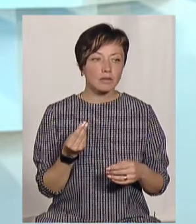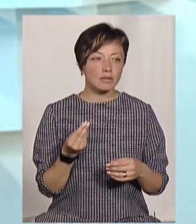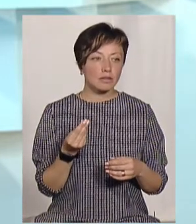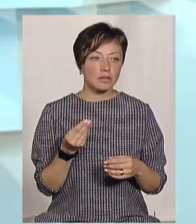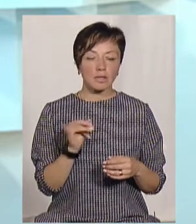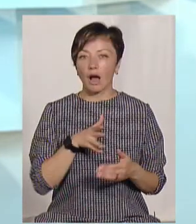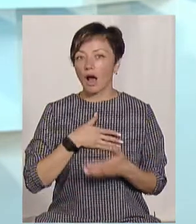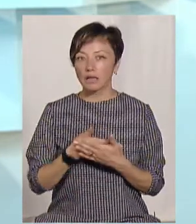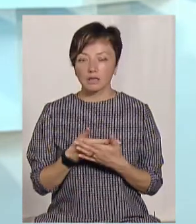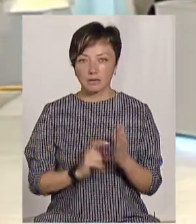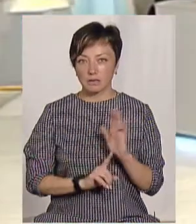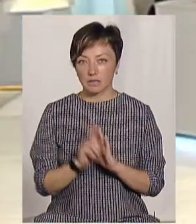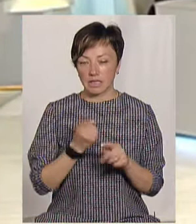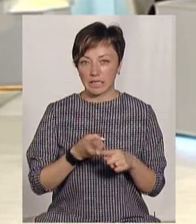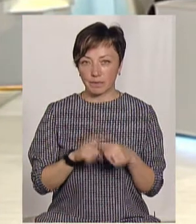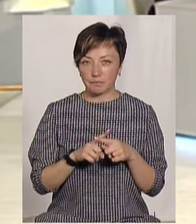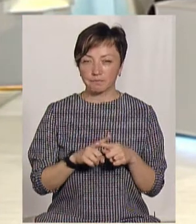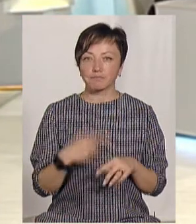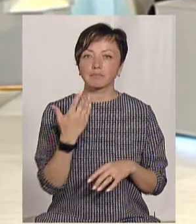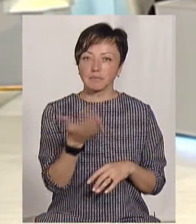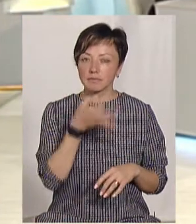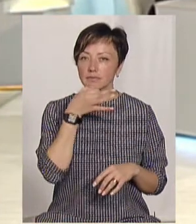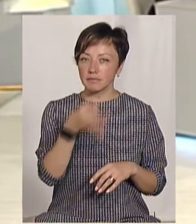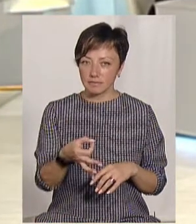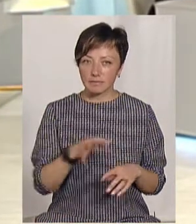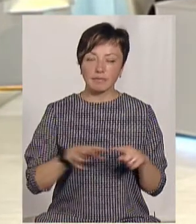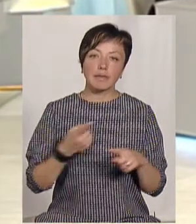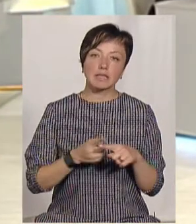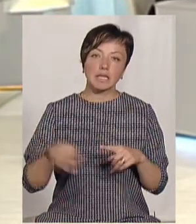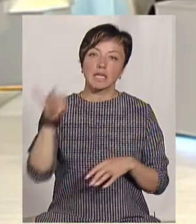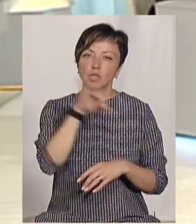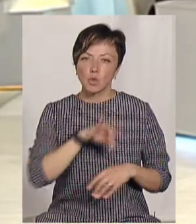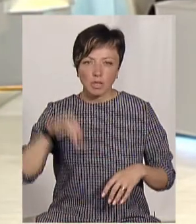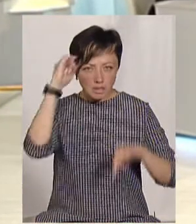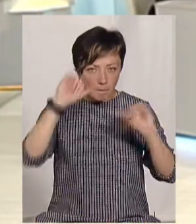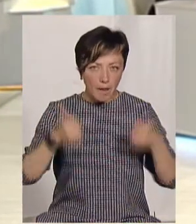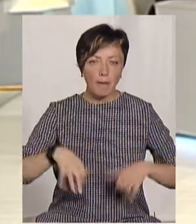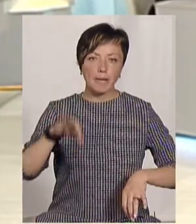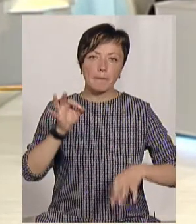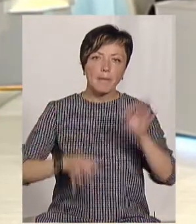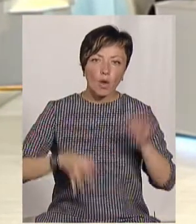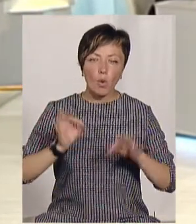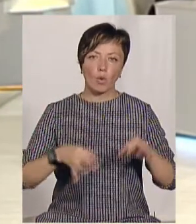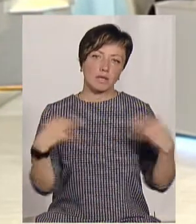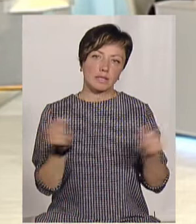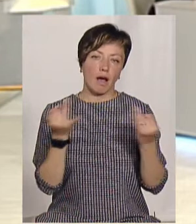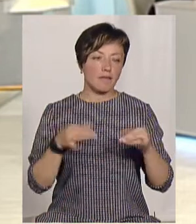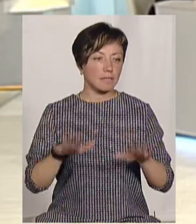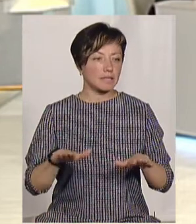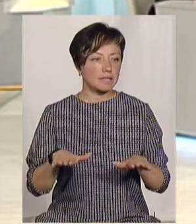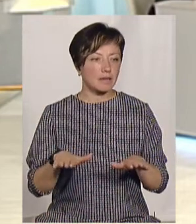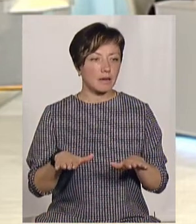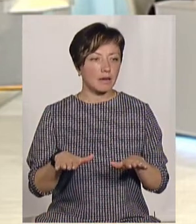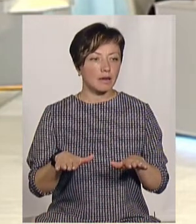активно за це береться. От ви сказали про це. Це і історичні пам'ятки, і природні якісь такі цікаві місця.